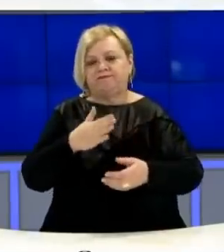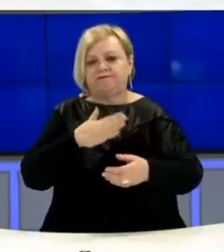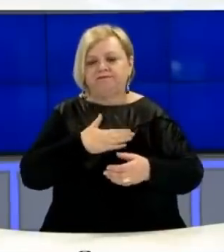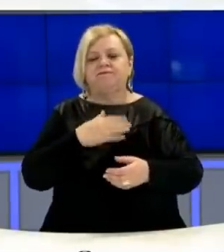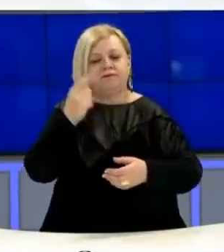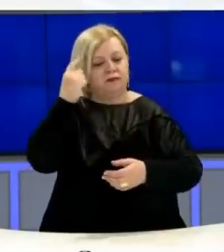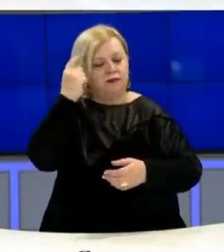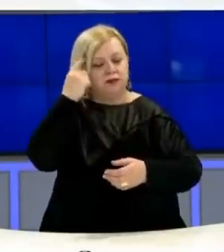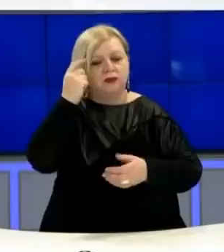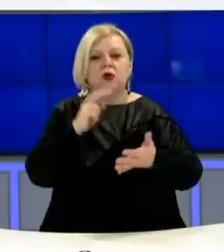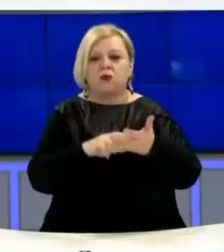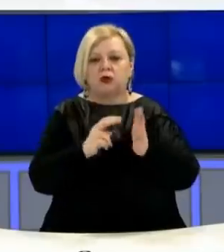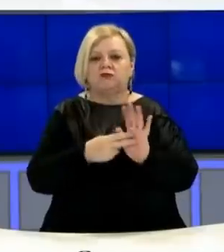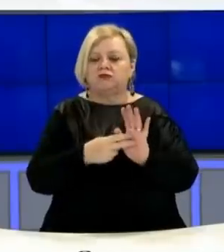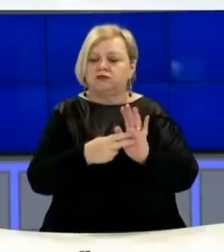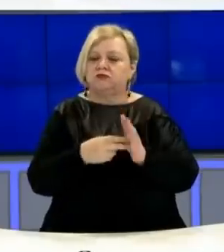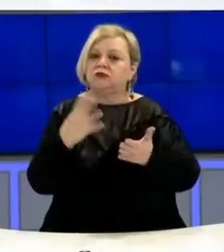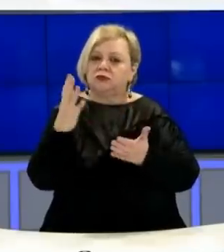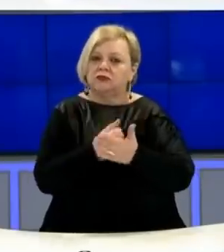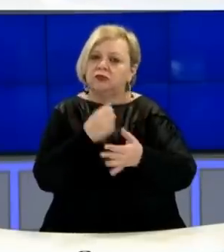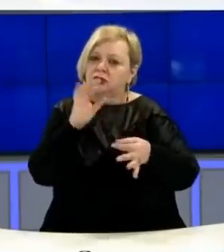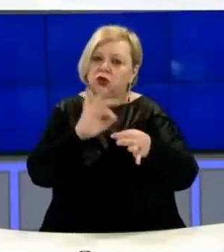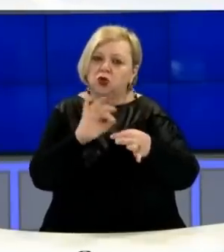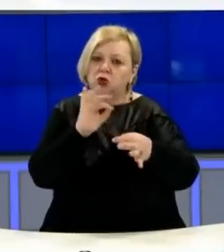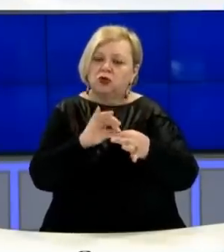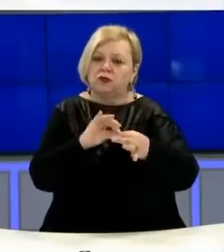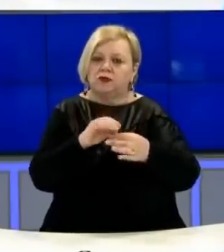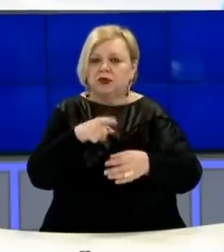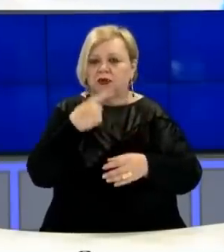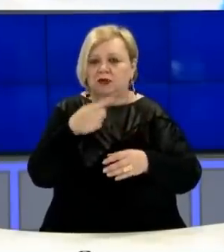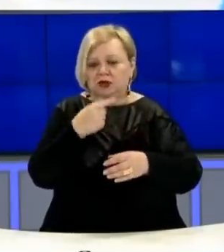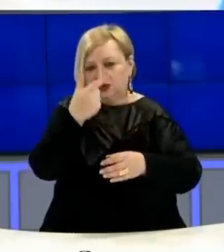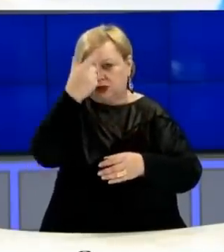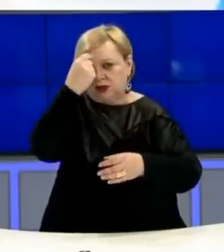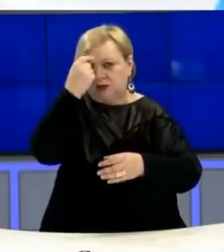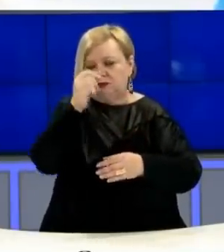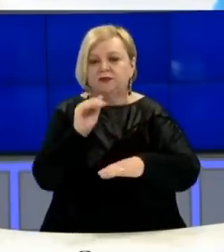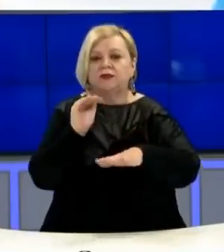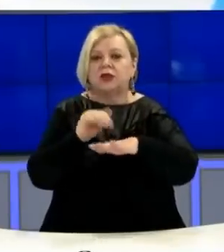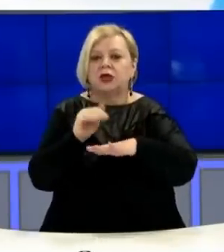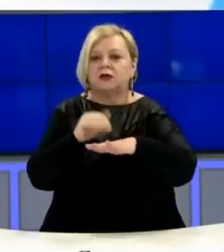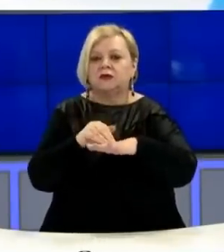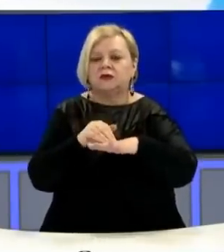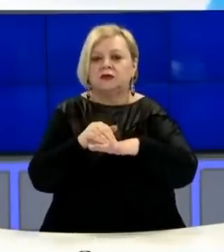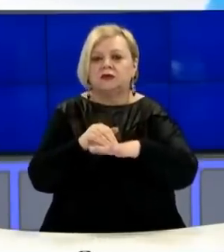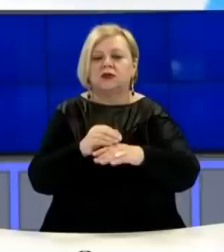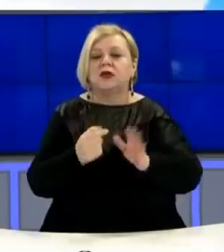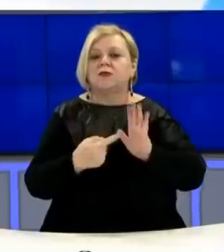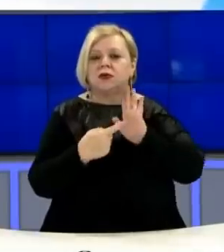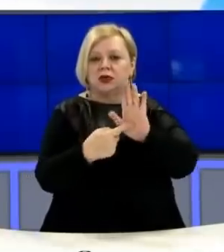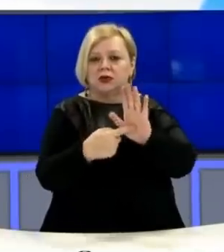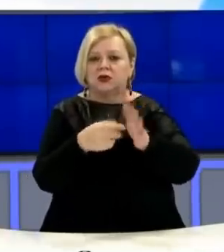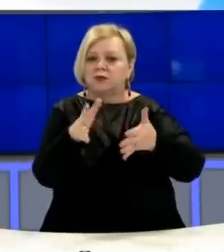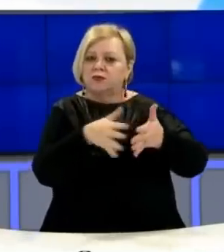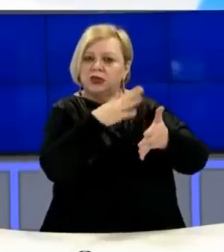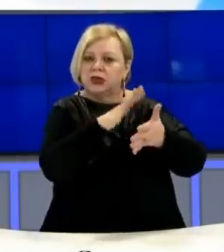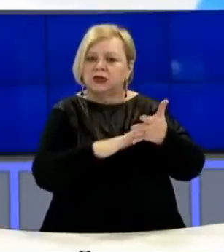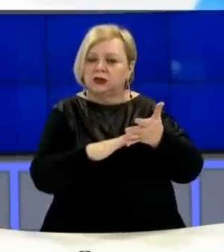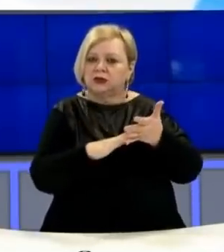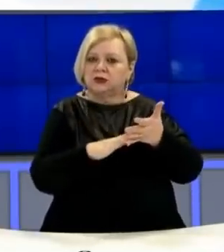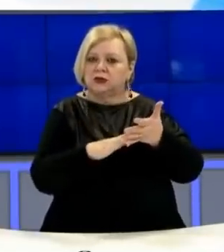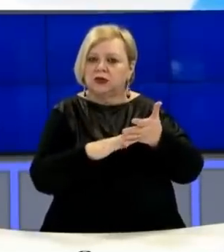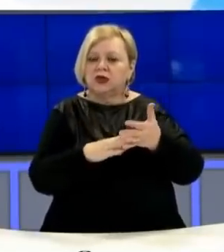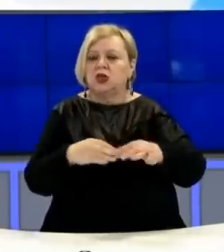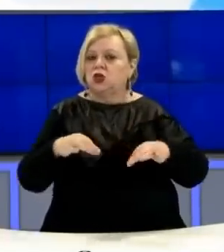menqurë për të i ruajtur arritjet e deritashme, ka thënë ai në Gjiljan. Këto deklarime, hojgja i bëri gjatë prezentimit e planit të rrimë këmbjes